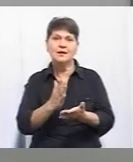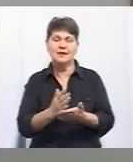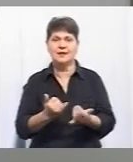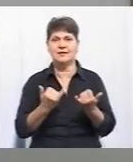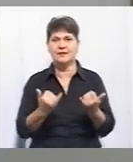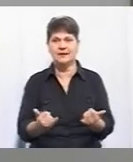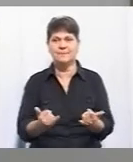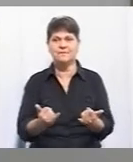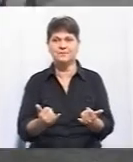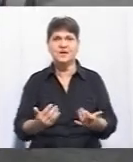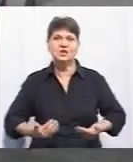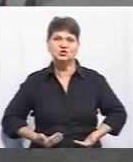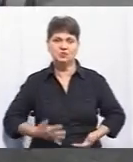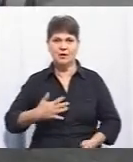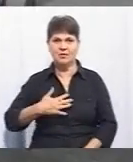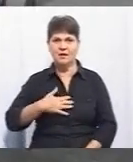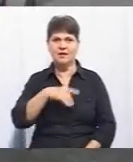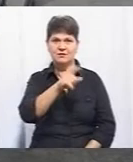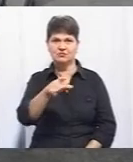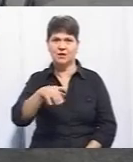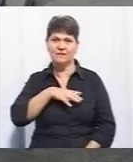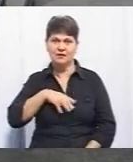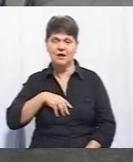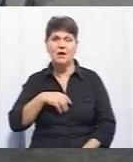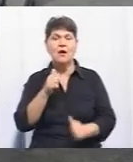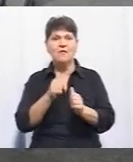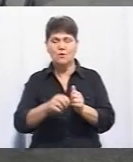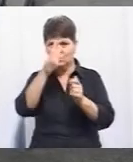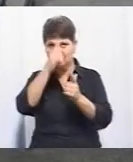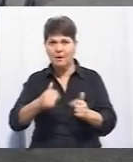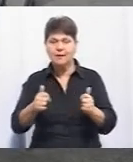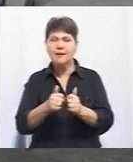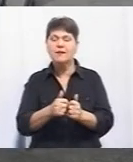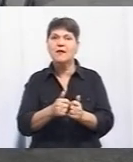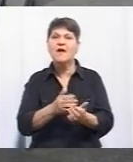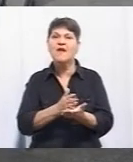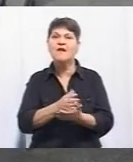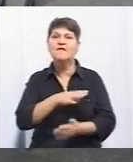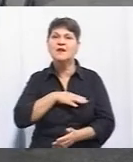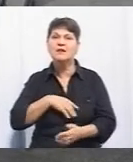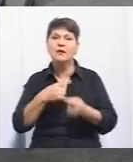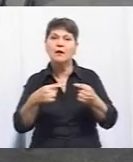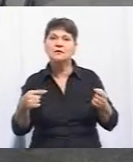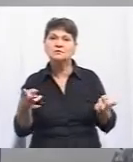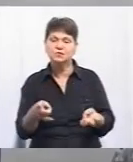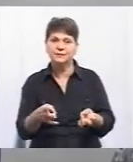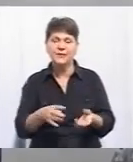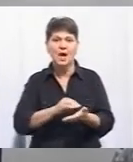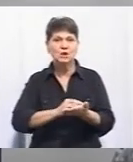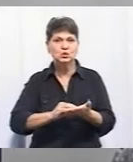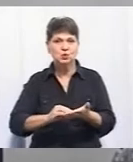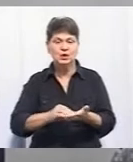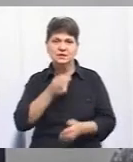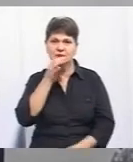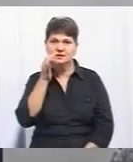для життя наших ветеранів, оскільки ветерани в кожній країні різні є і різні потреби. Журналістка в сюжеті зазначила,